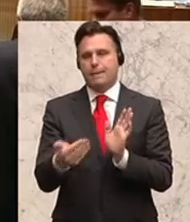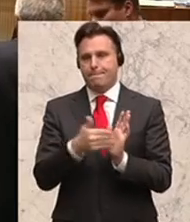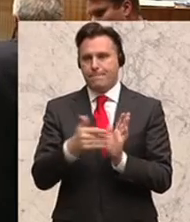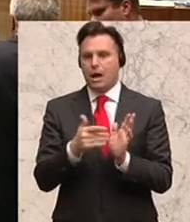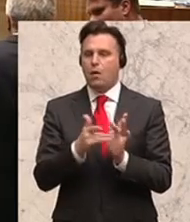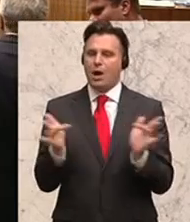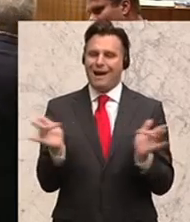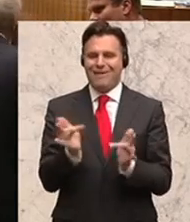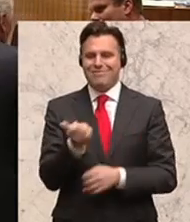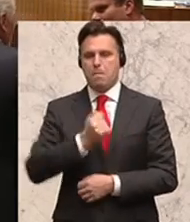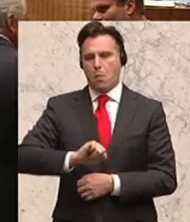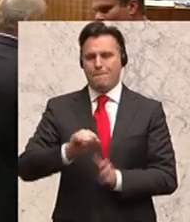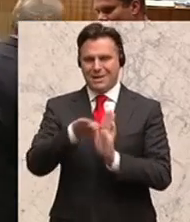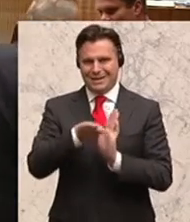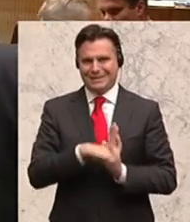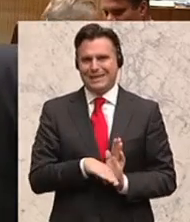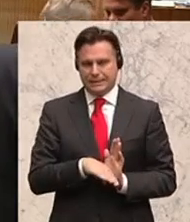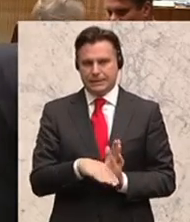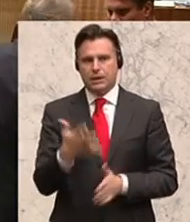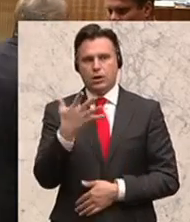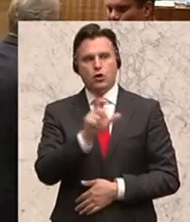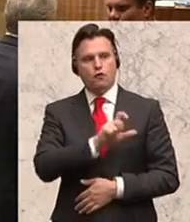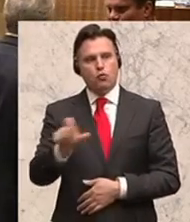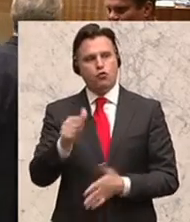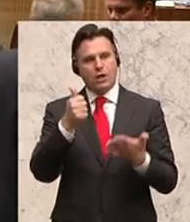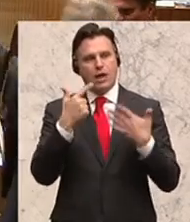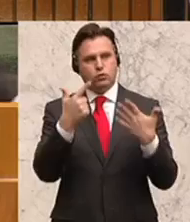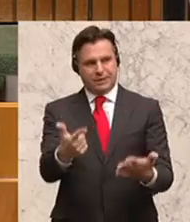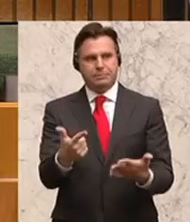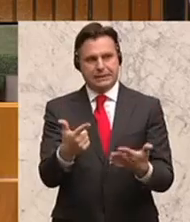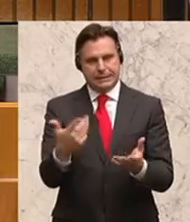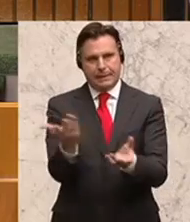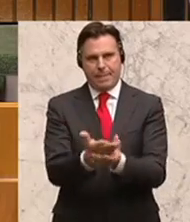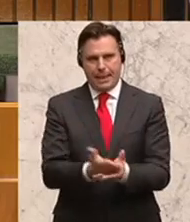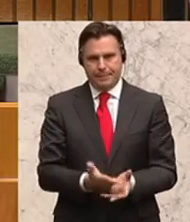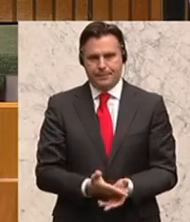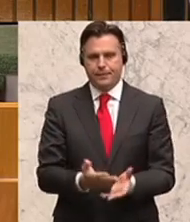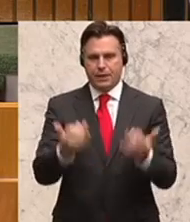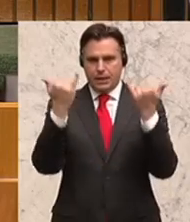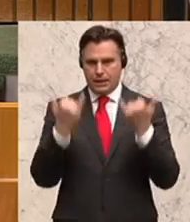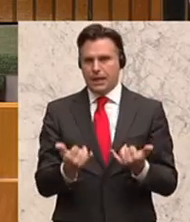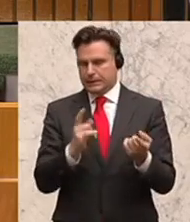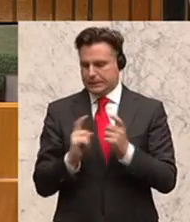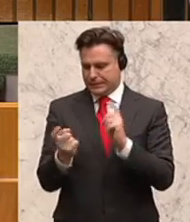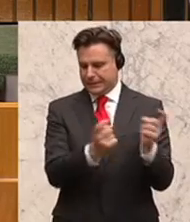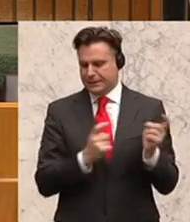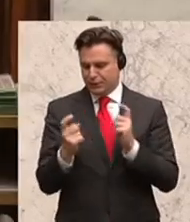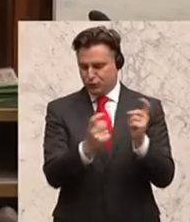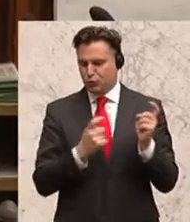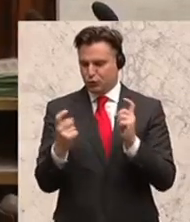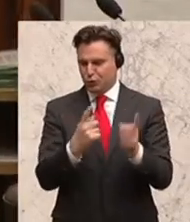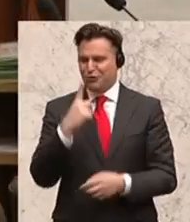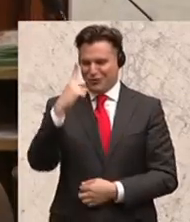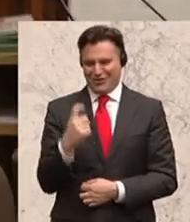von Eltern bei Fehl- und Totgeburten, sowie ein Antrag des Teams Dronach, das sich ein Anti-Mobbing-Gesetz